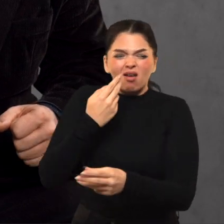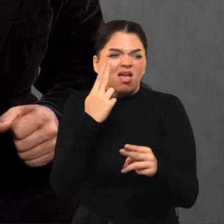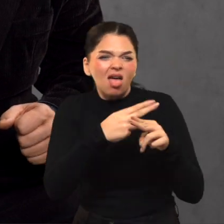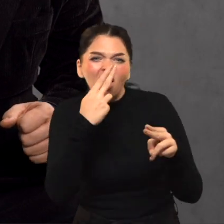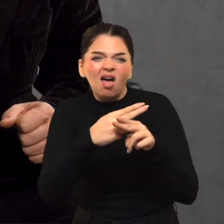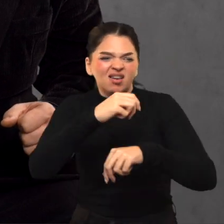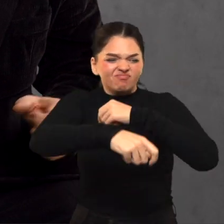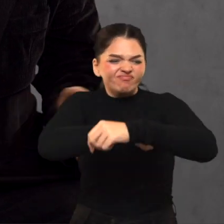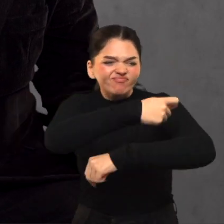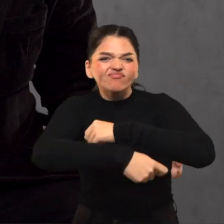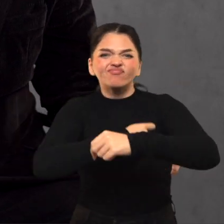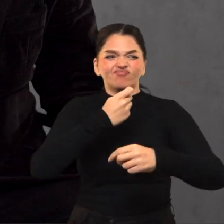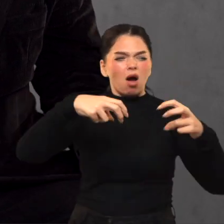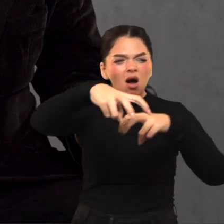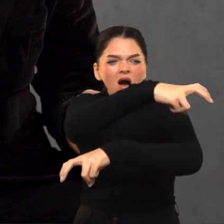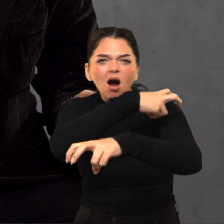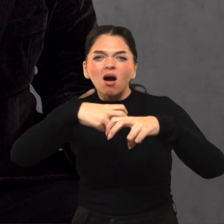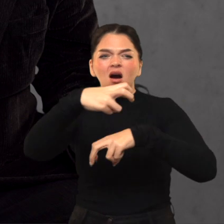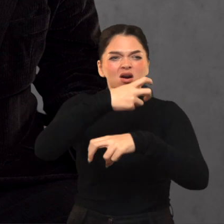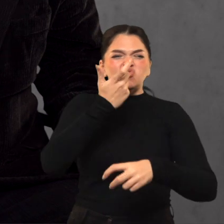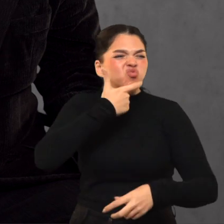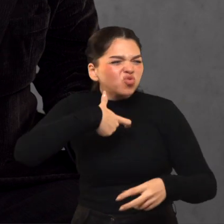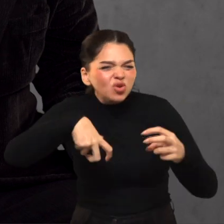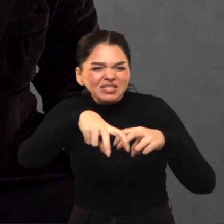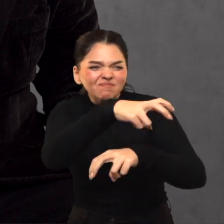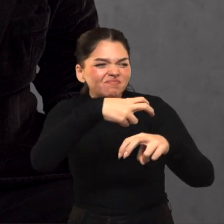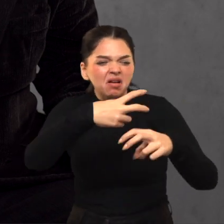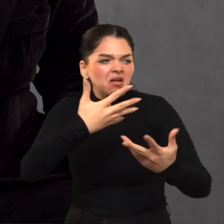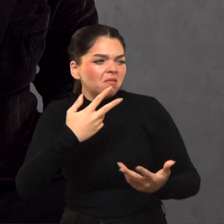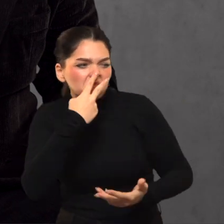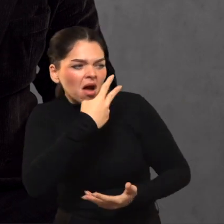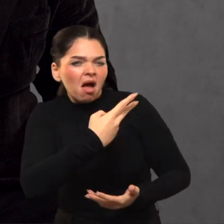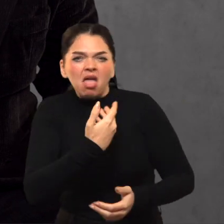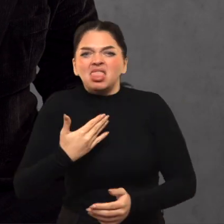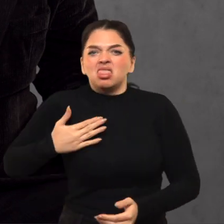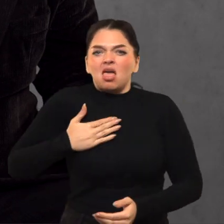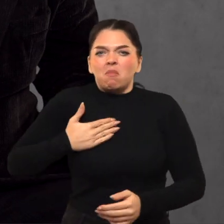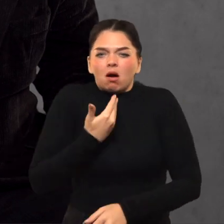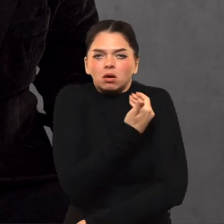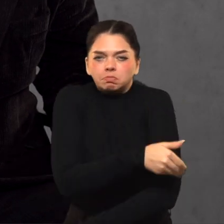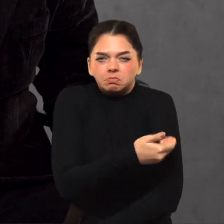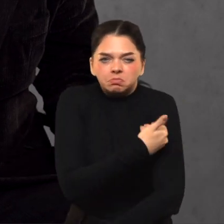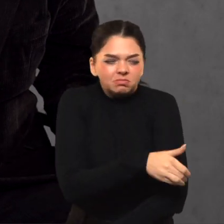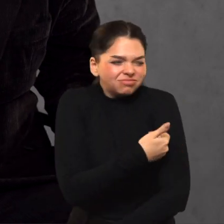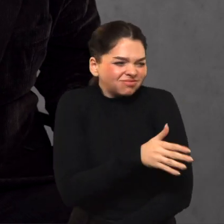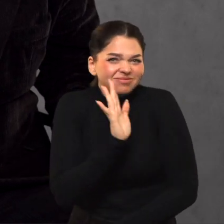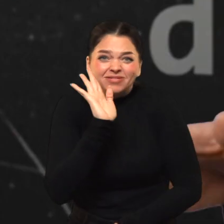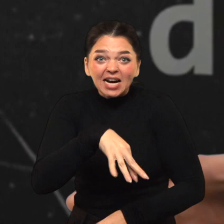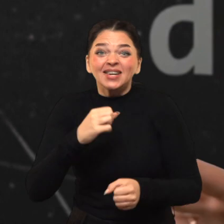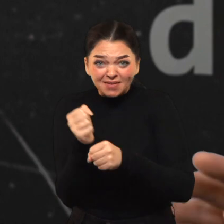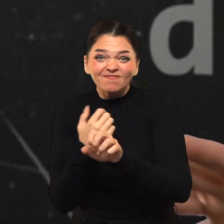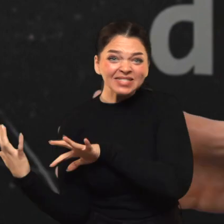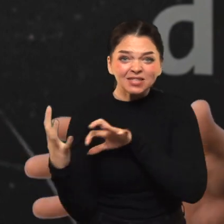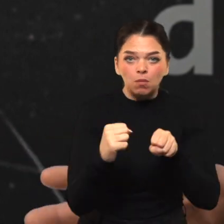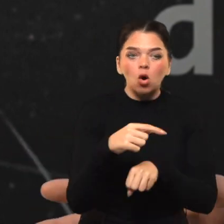chaosas. Ten kažkas bėgioja, šūnis kažkokie. ir jie ateina ir sako, jis jau visai silknas. Visai silknas. Dabar reikia įti ir pribaigti.